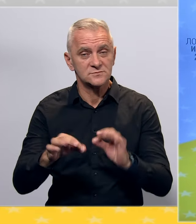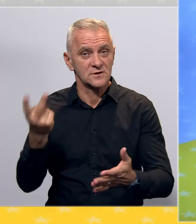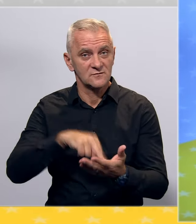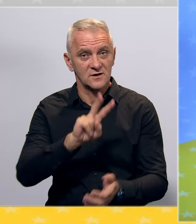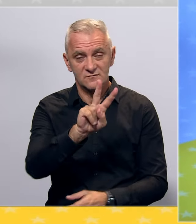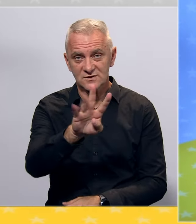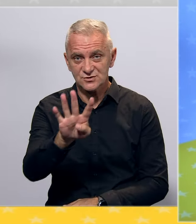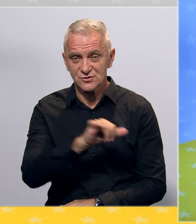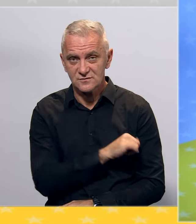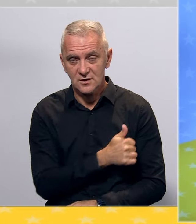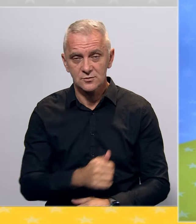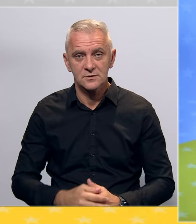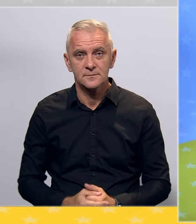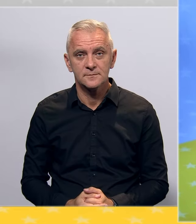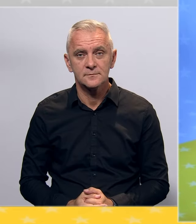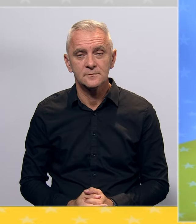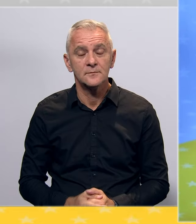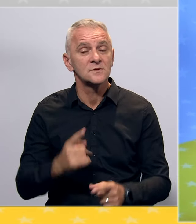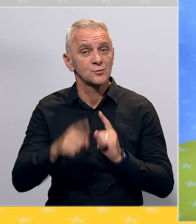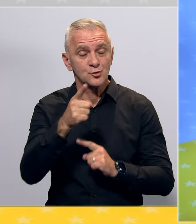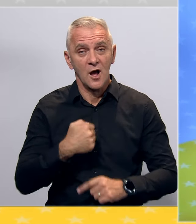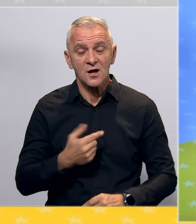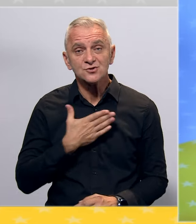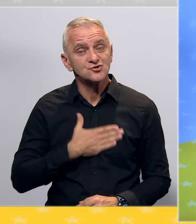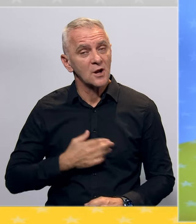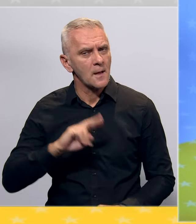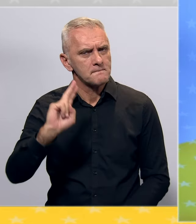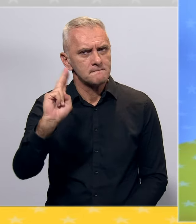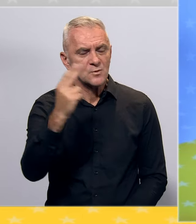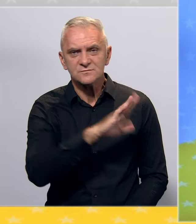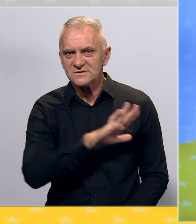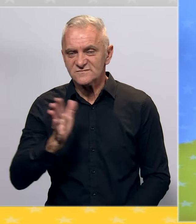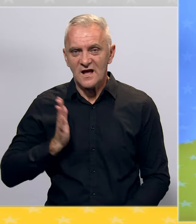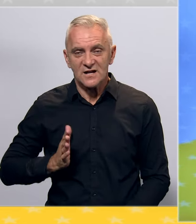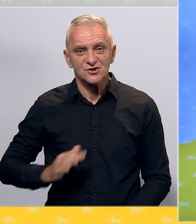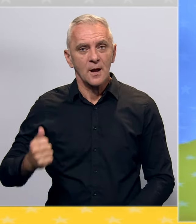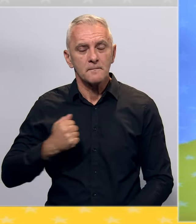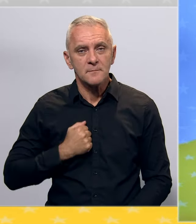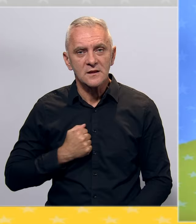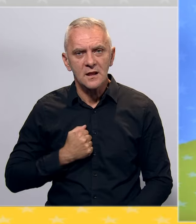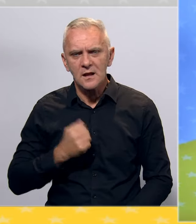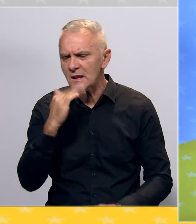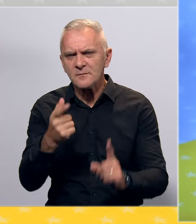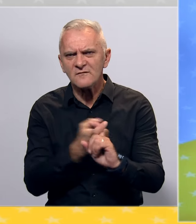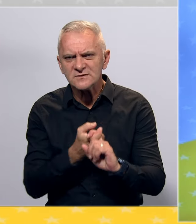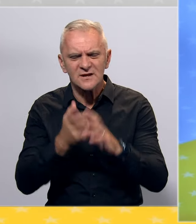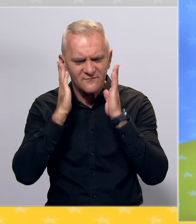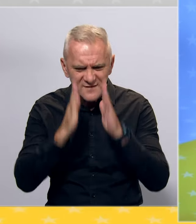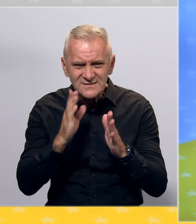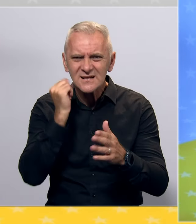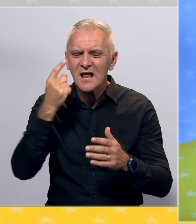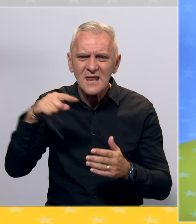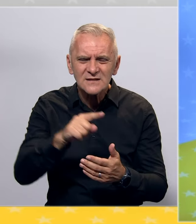2024. godine. Stoga želim da pozovim sve građane Banja Luke, bez obzira na vjersku,